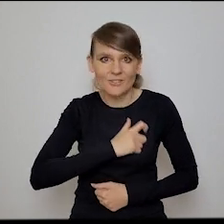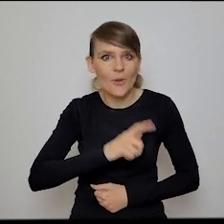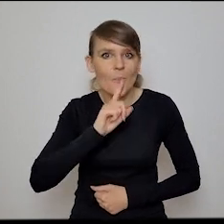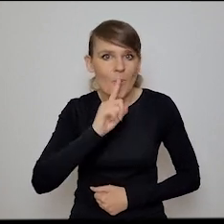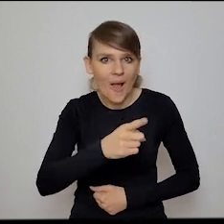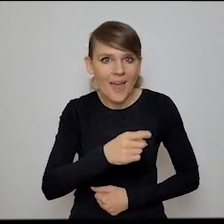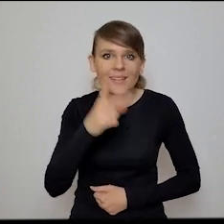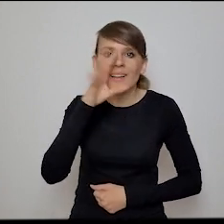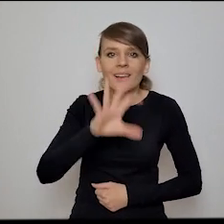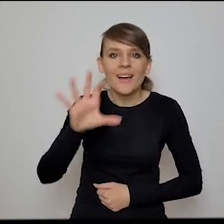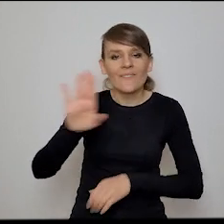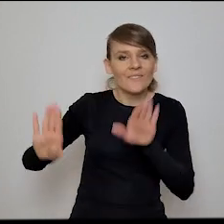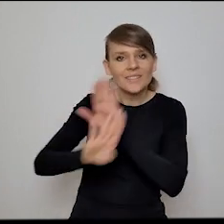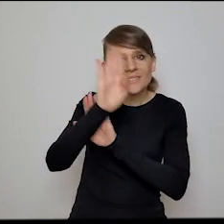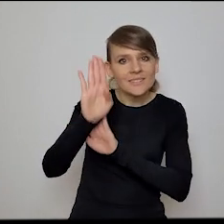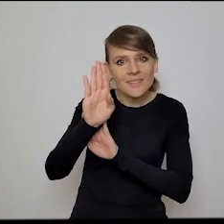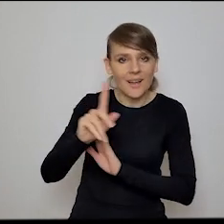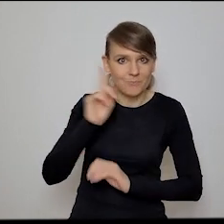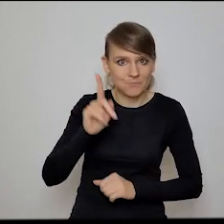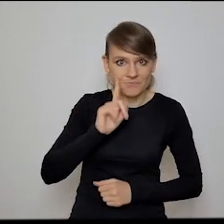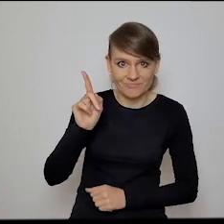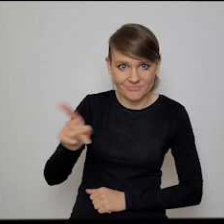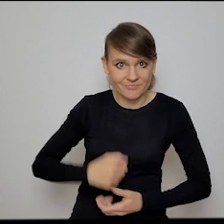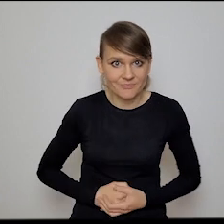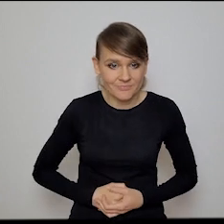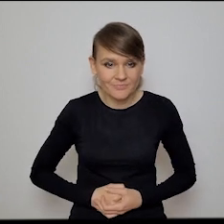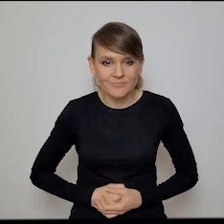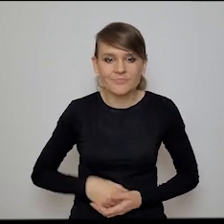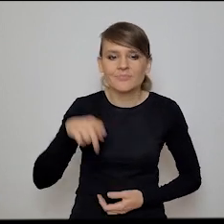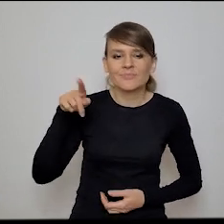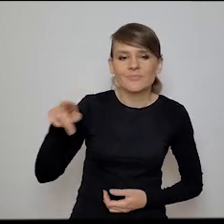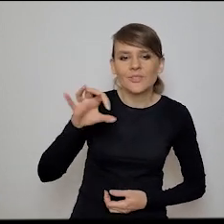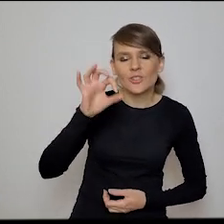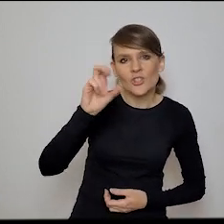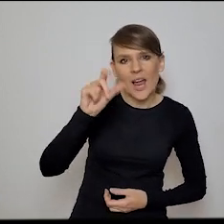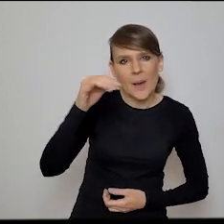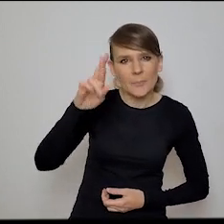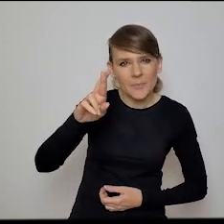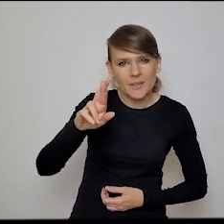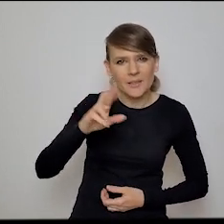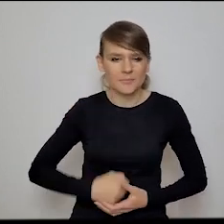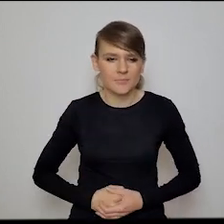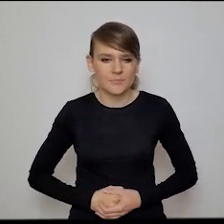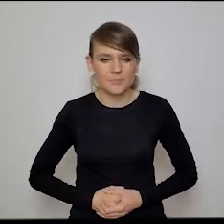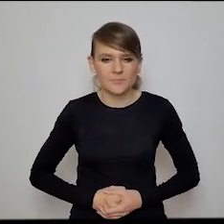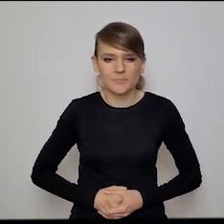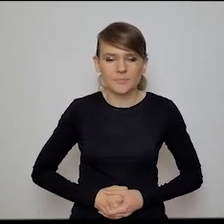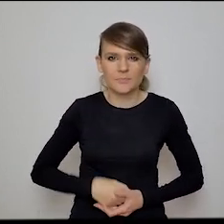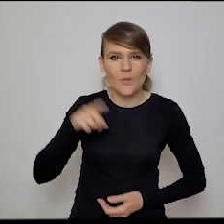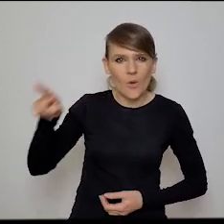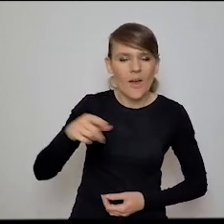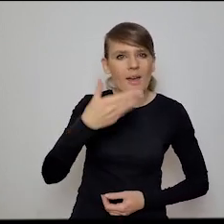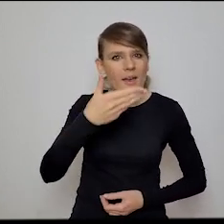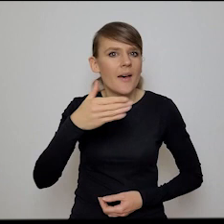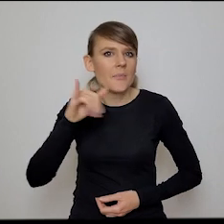pośledzenia sobie wystąpień tego pana, Aytan Shapira, który gdzieś tam po sąsiedzku urzęduje w